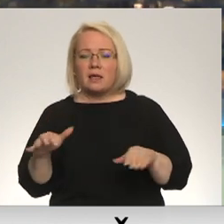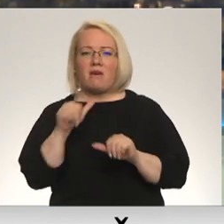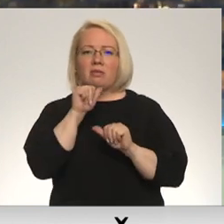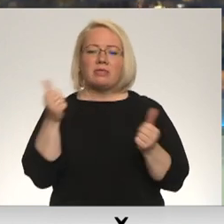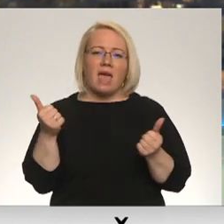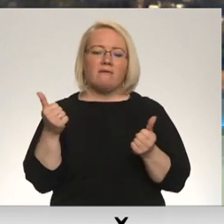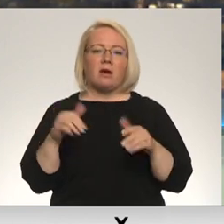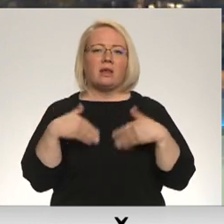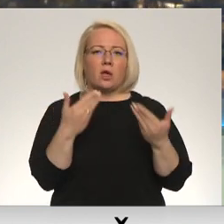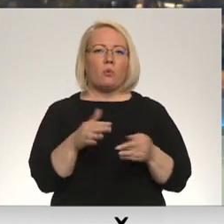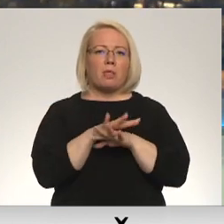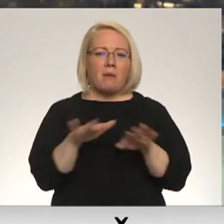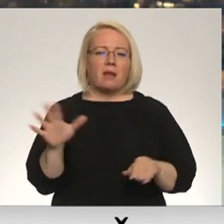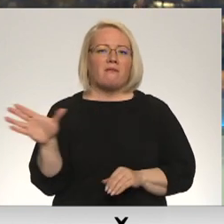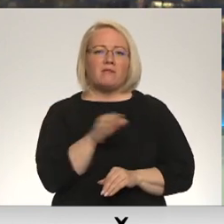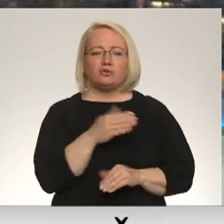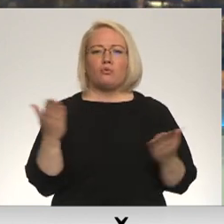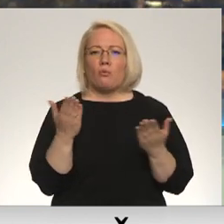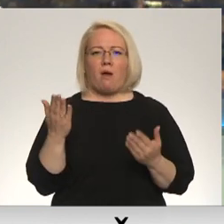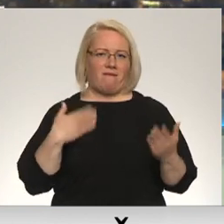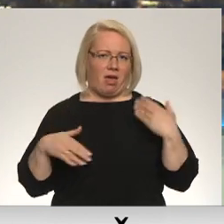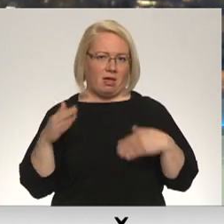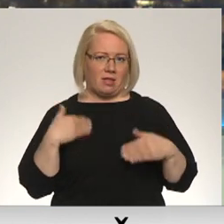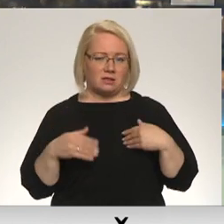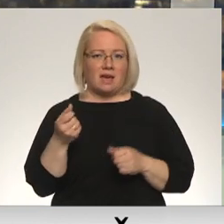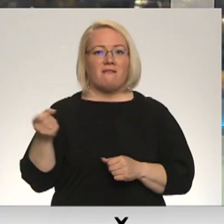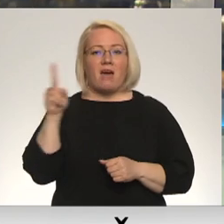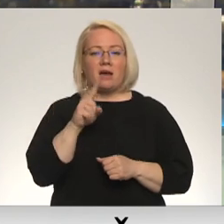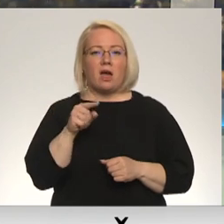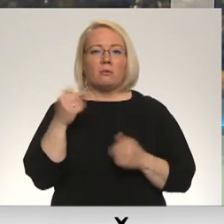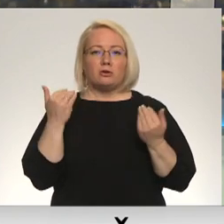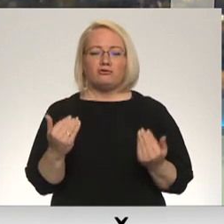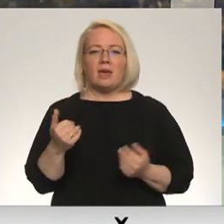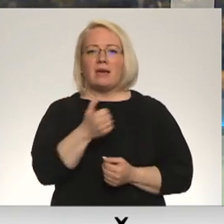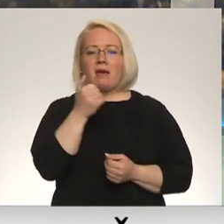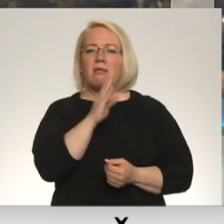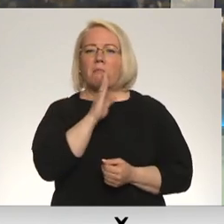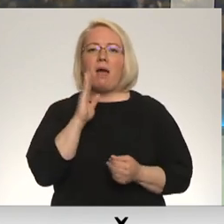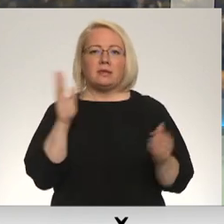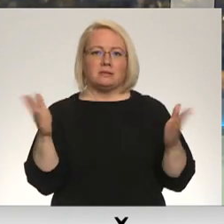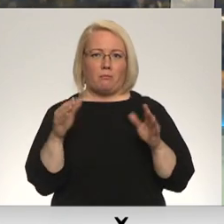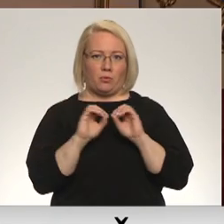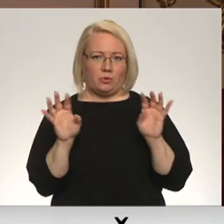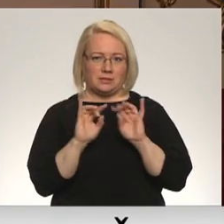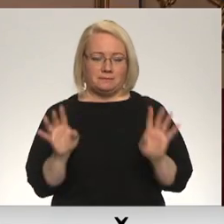sagādāt bērnam visu, ko viņš vēlas. Vairāk par šā gada Mammu sapulci Vitas Ansrata sižetā.